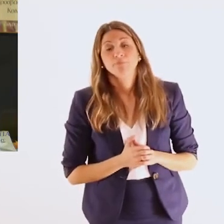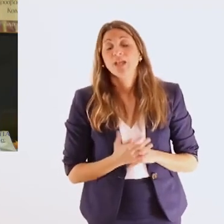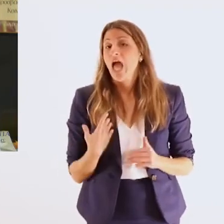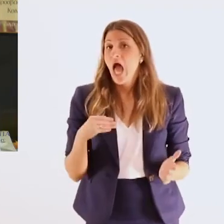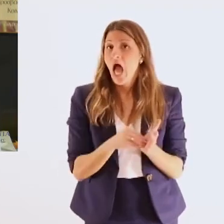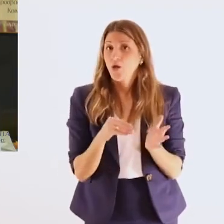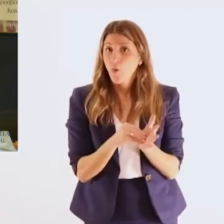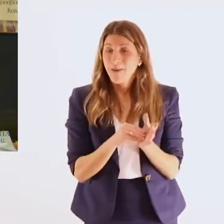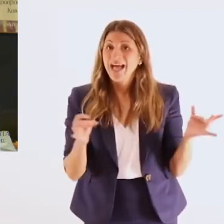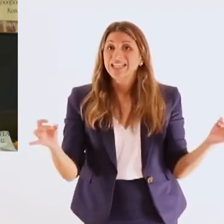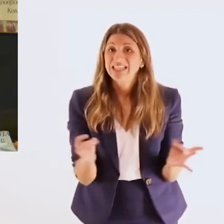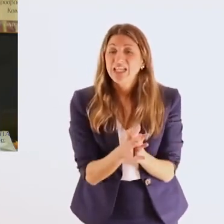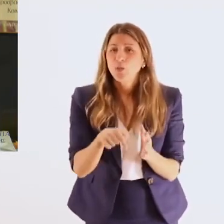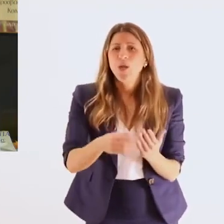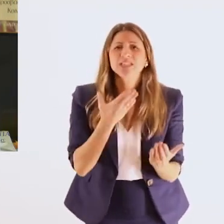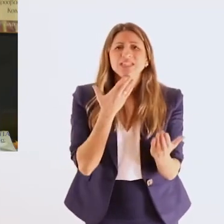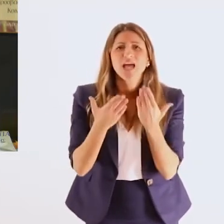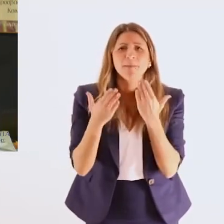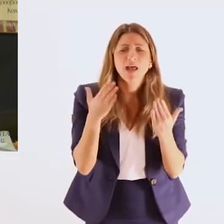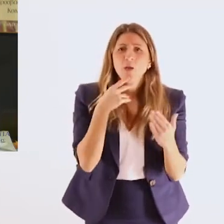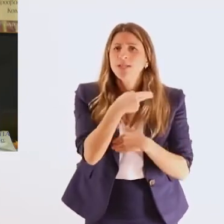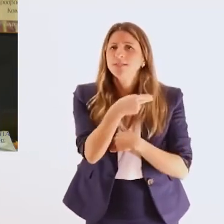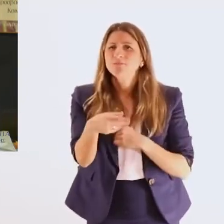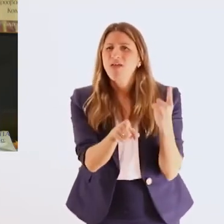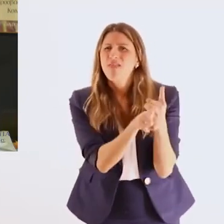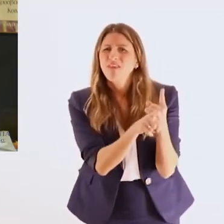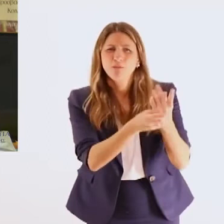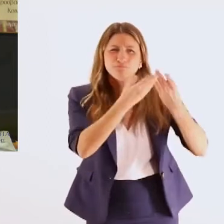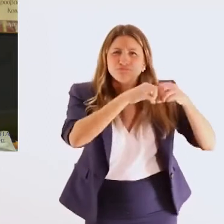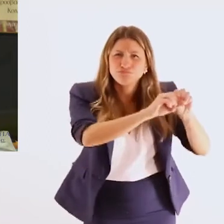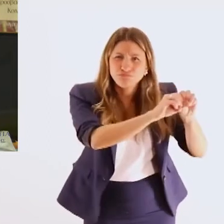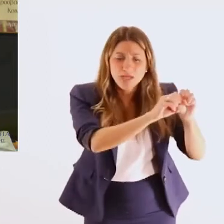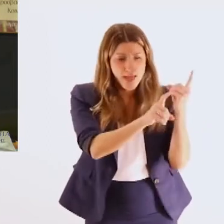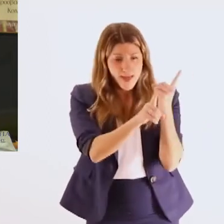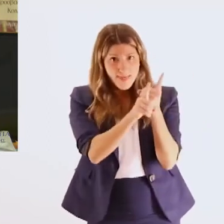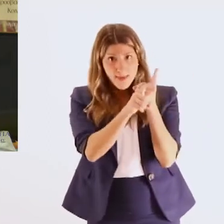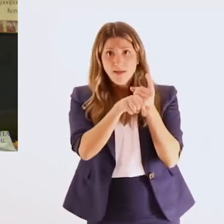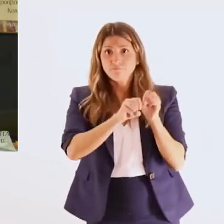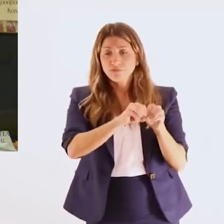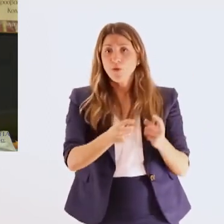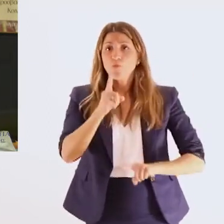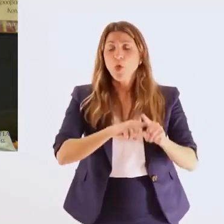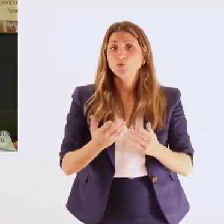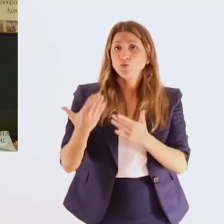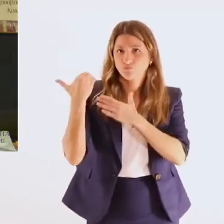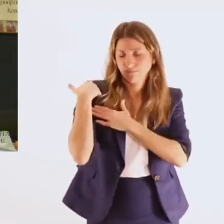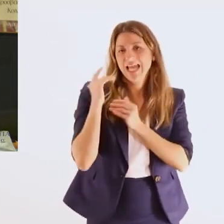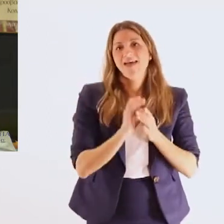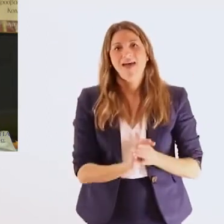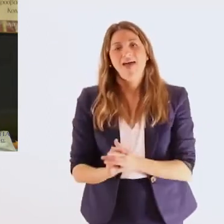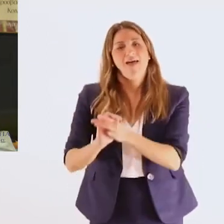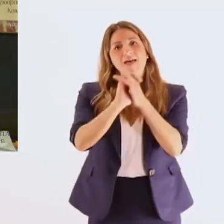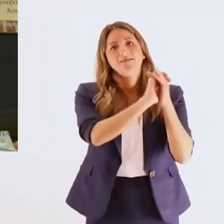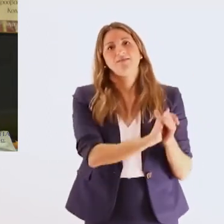εκπροσώπησης των ατόμων με αναπηρία, χρόνια εσπαθήσεις και των οικογενειών τους στη χώρα Προσβλέπουμε η